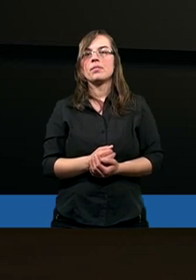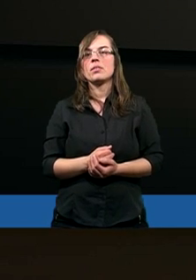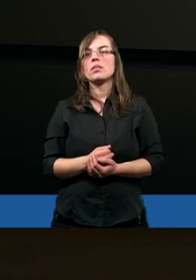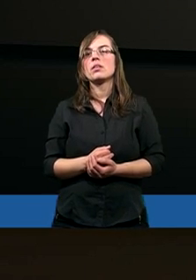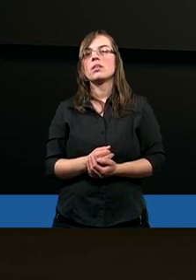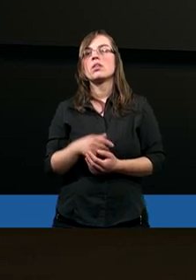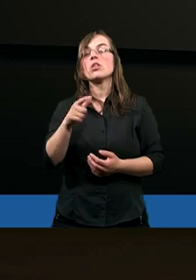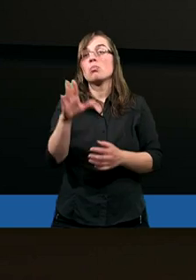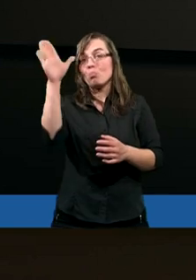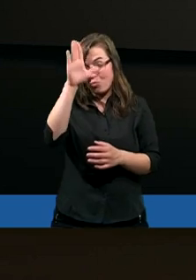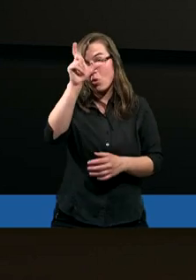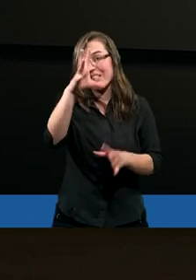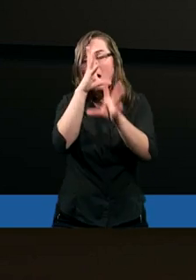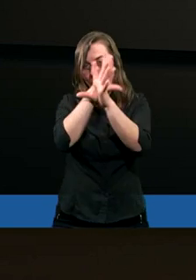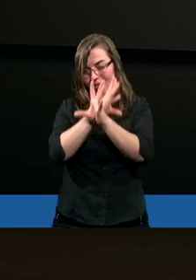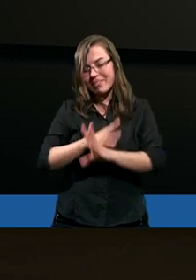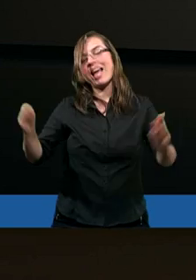Bóg cię uwielbił.